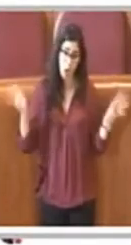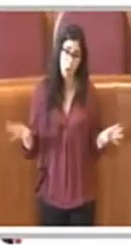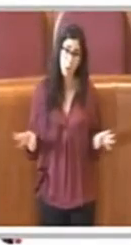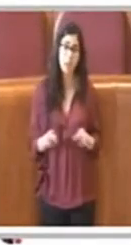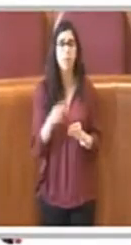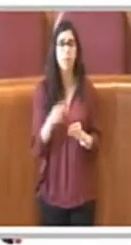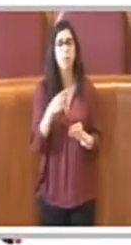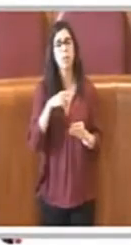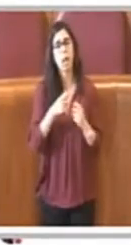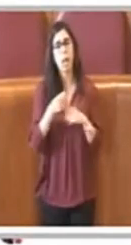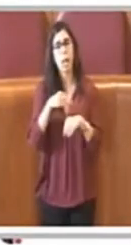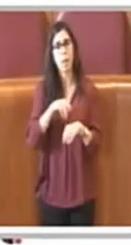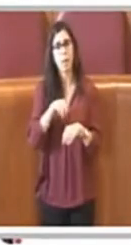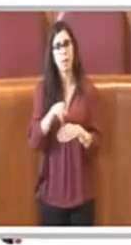emendamento. Grazie. Grazie. Grazie.